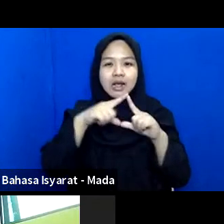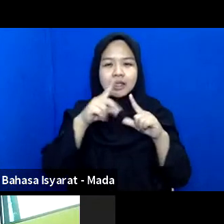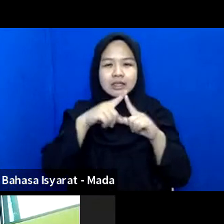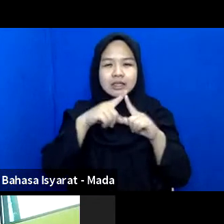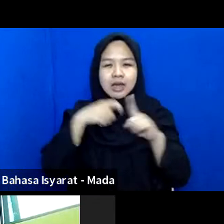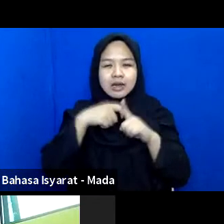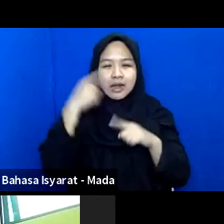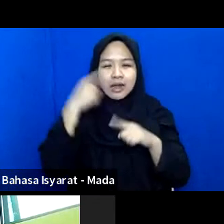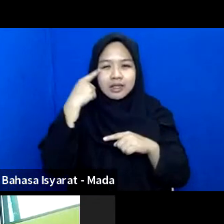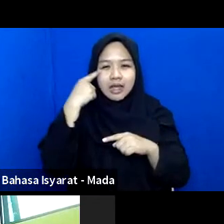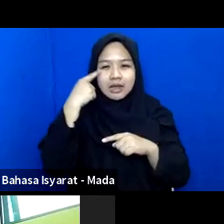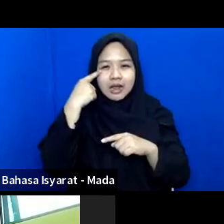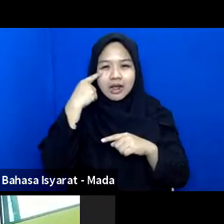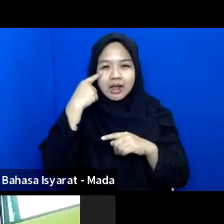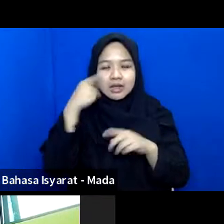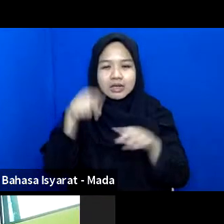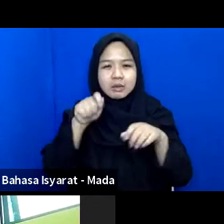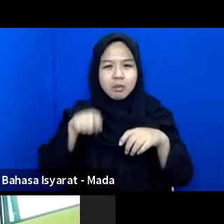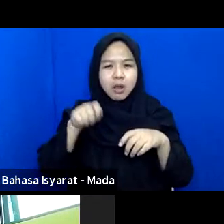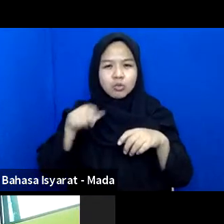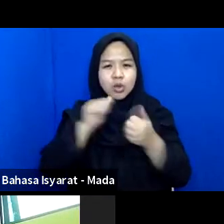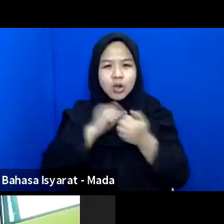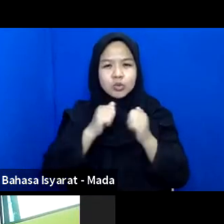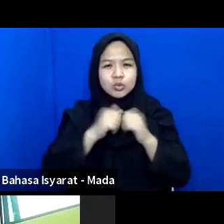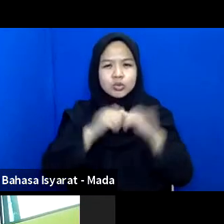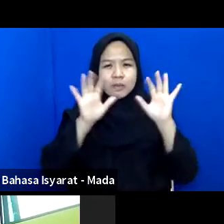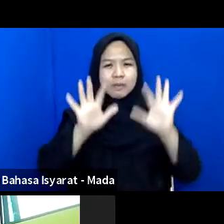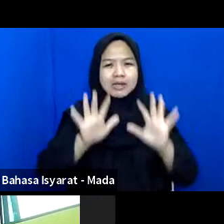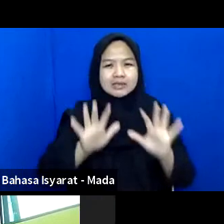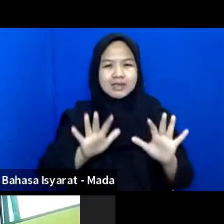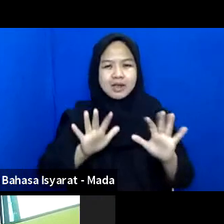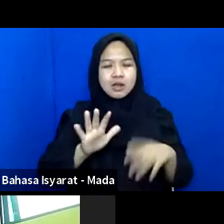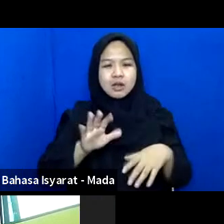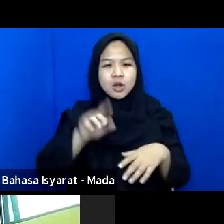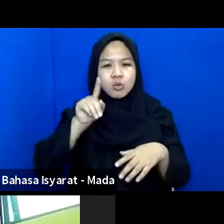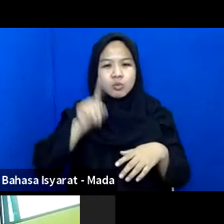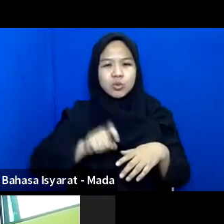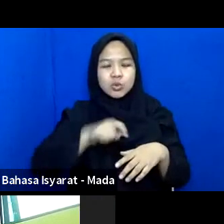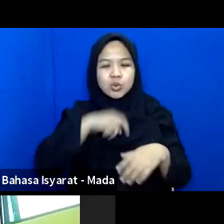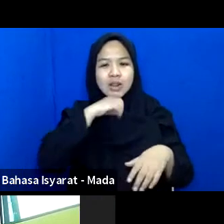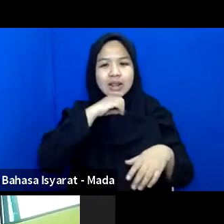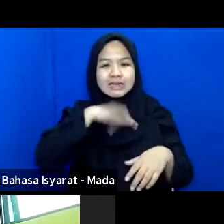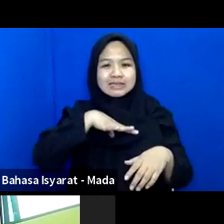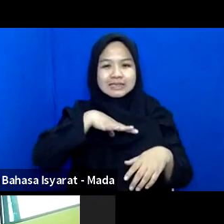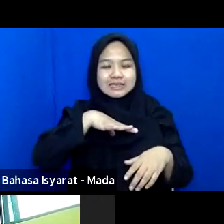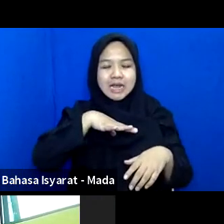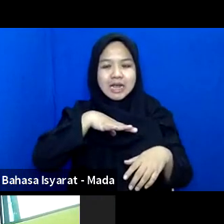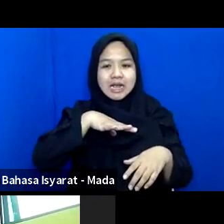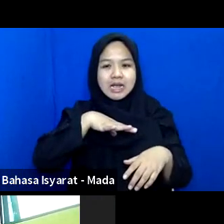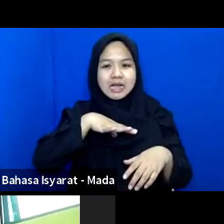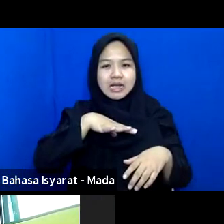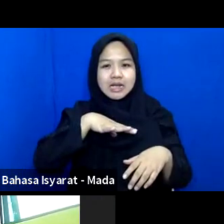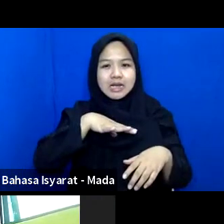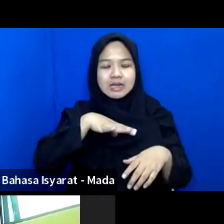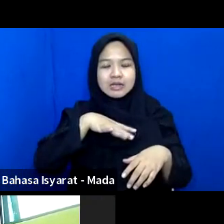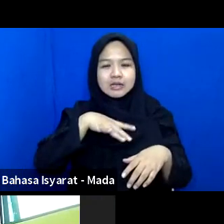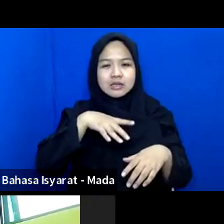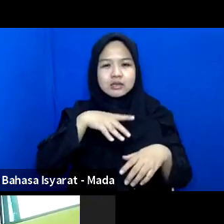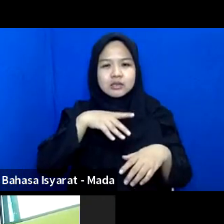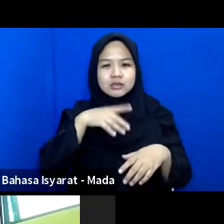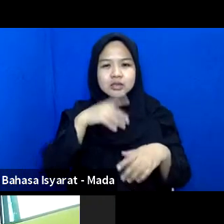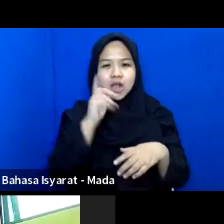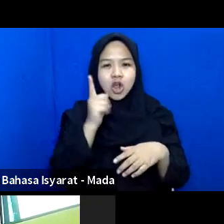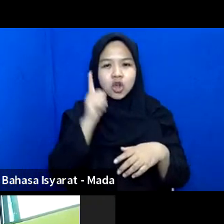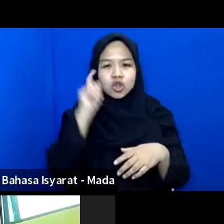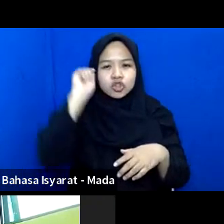Khususnya itu Sangat-sangat Banyak Sehingga Perlu Lansia Yang Kesulitan